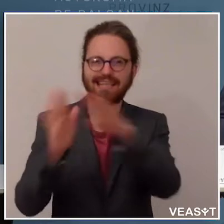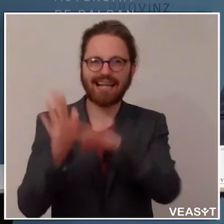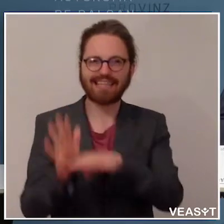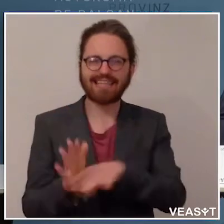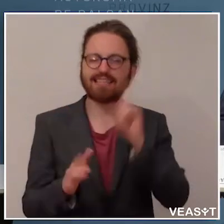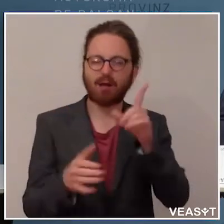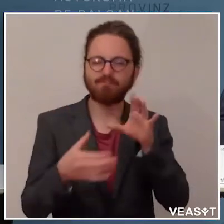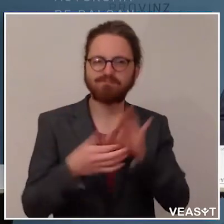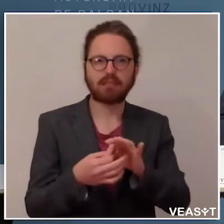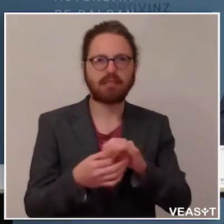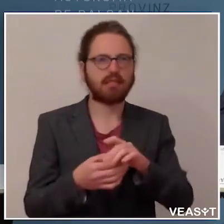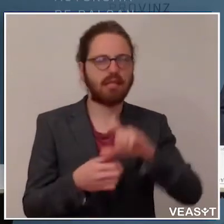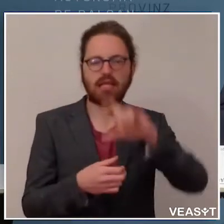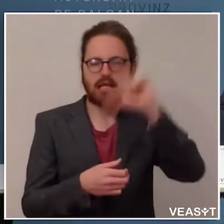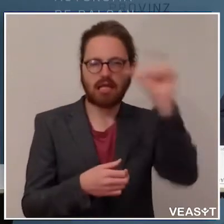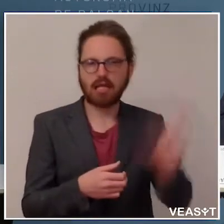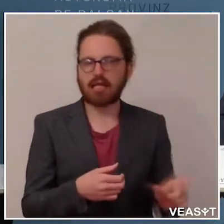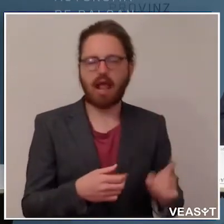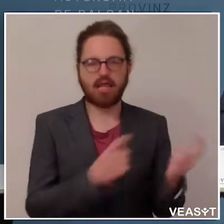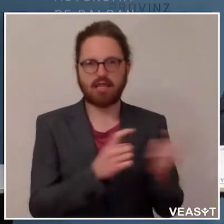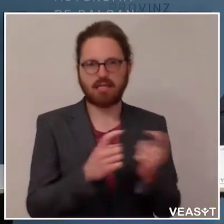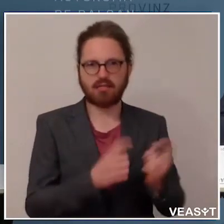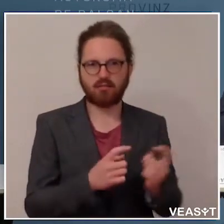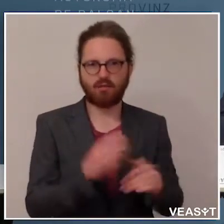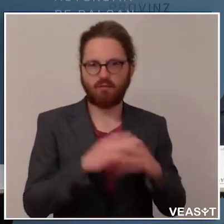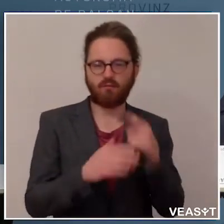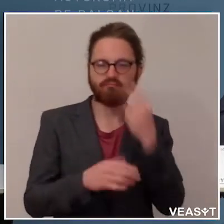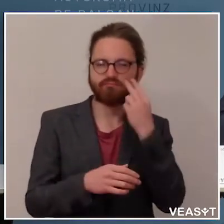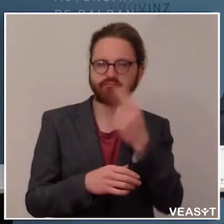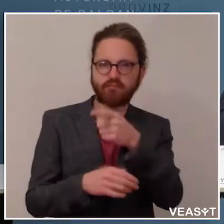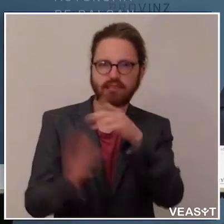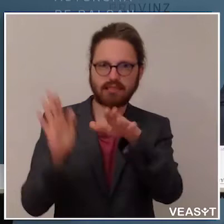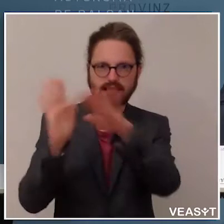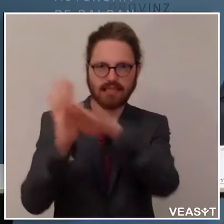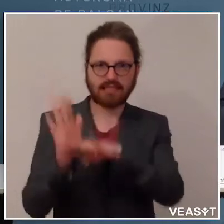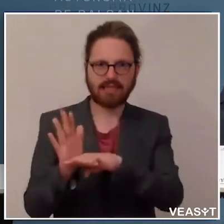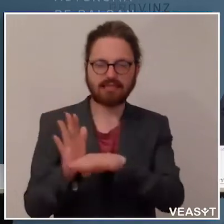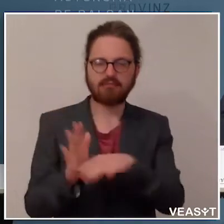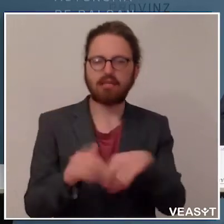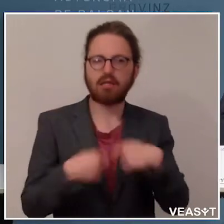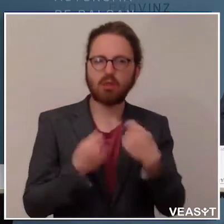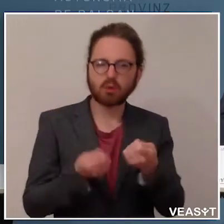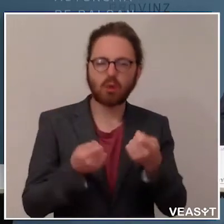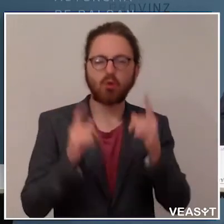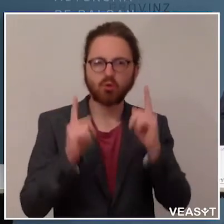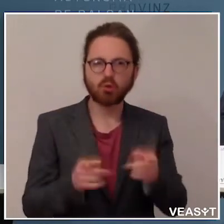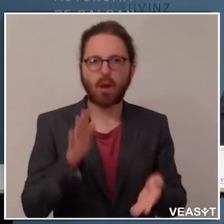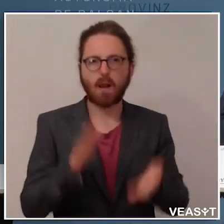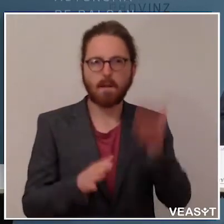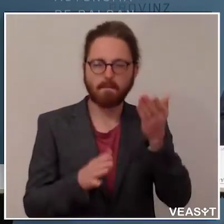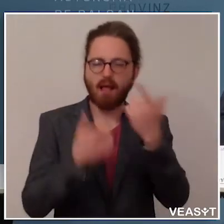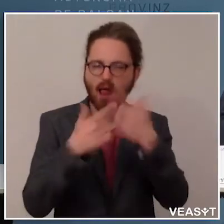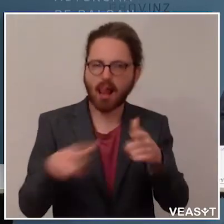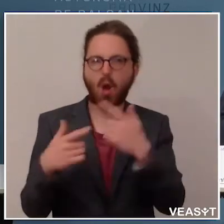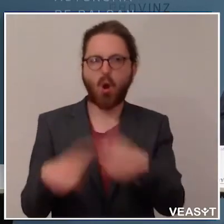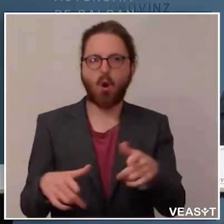Italien diskutiert wird. In ganz Italien gibt es diese Diskussion jetzt, es solle endlich mehr zugelassen werden. Es hat